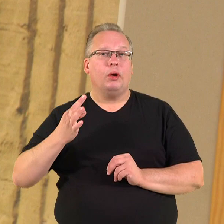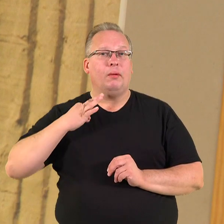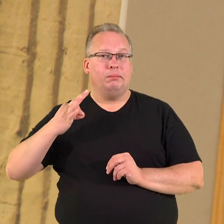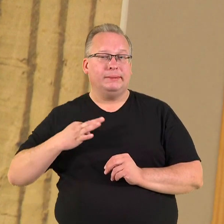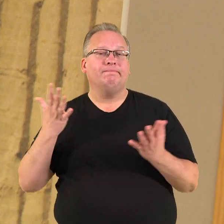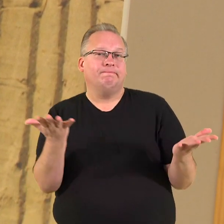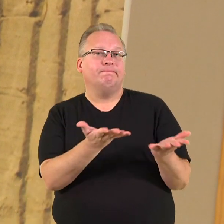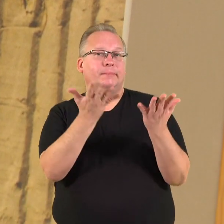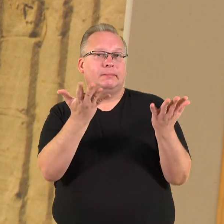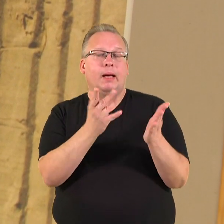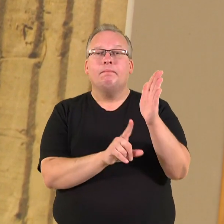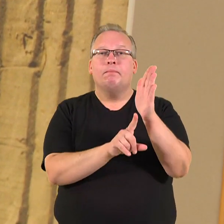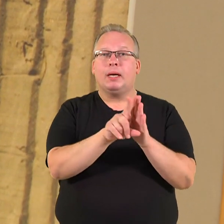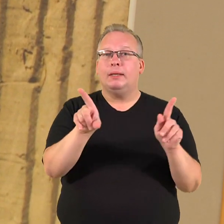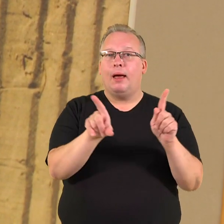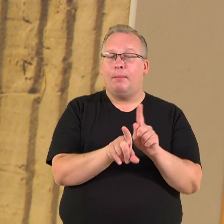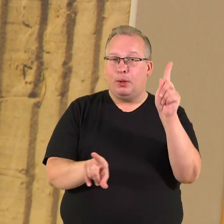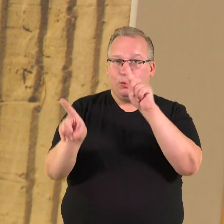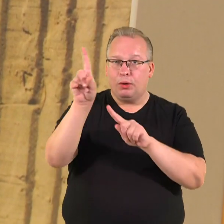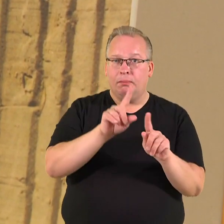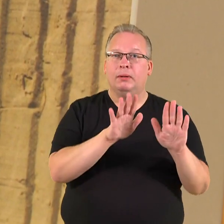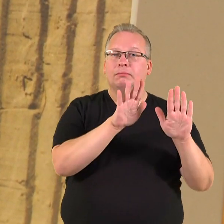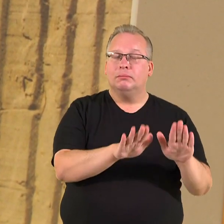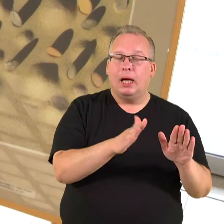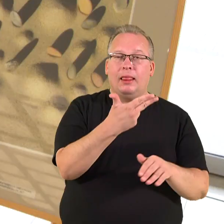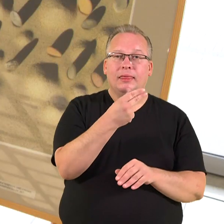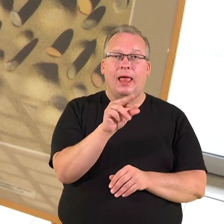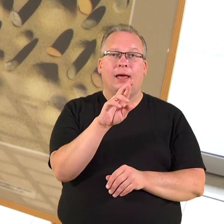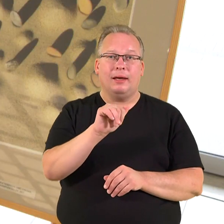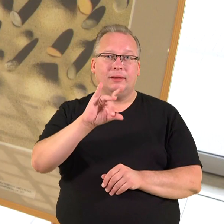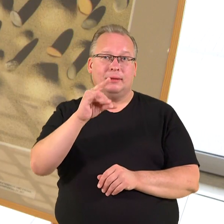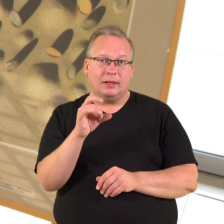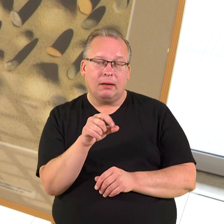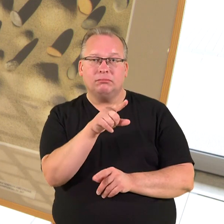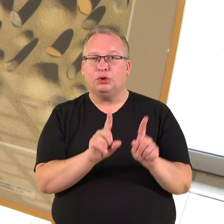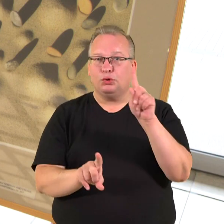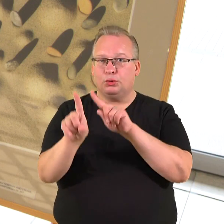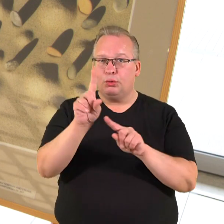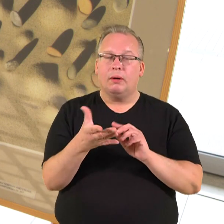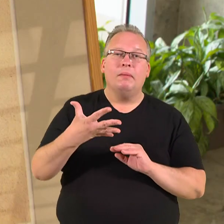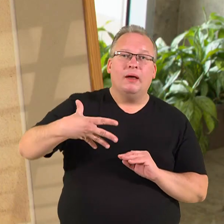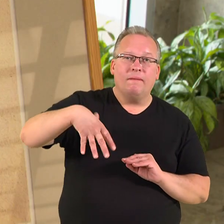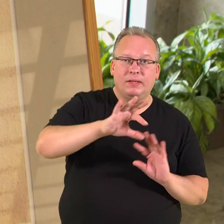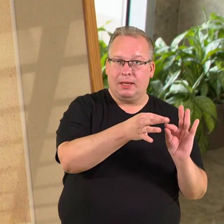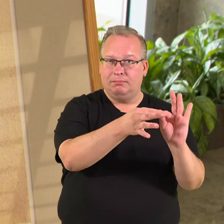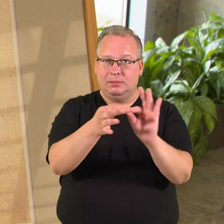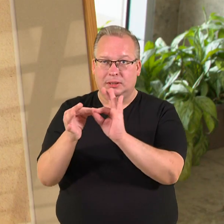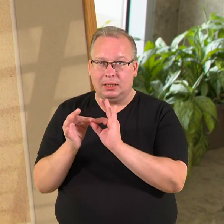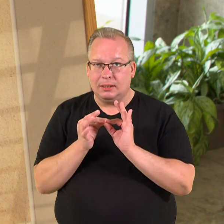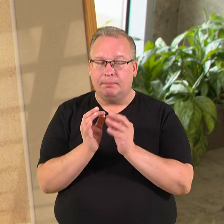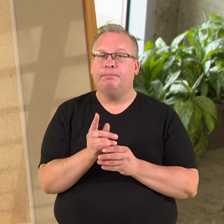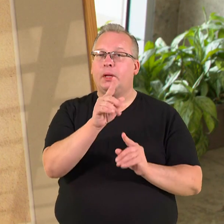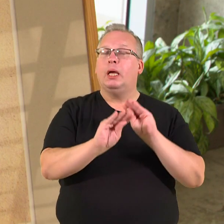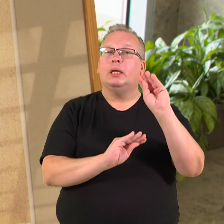paskatintas imtis šios kūrybos, būdamas neringoje minimaliomis priemonėmis jis sukūrė visą ciklą, kadangi